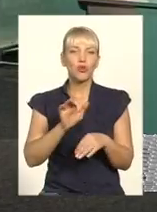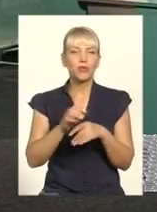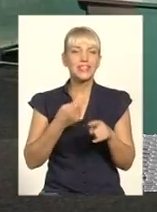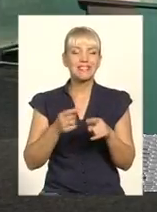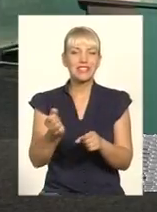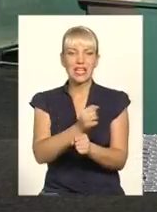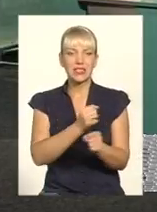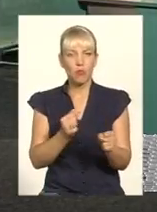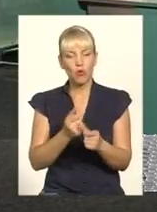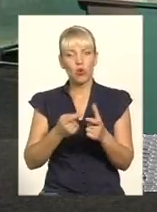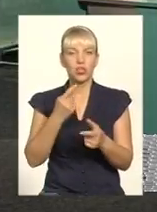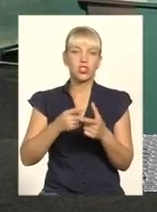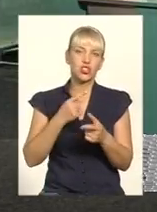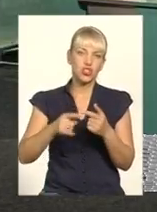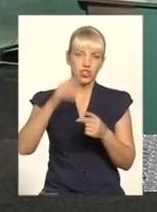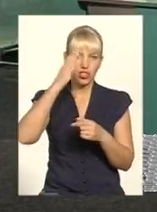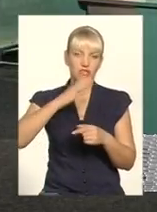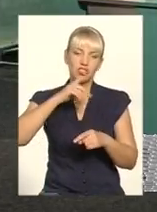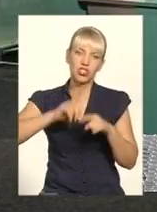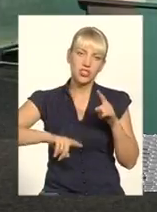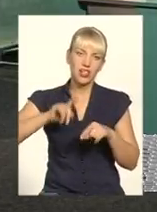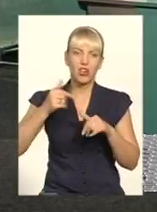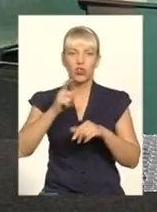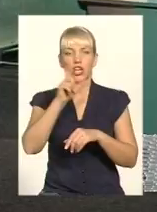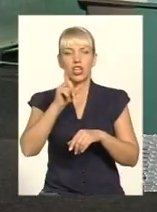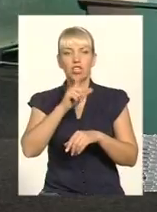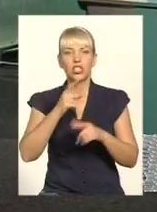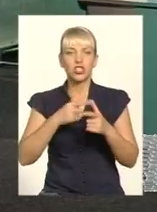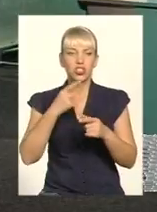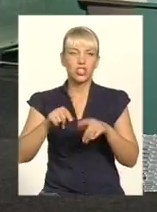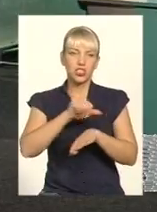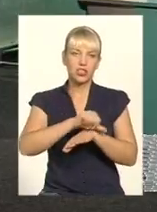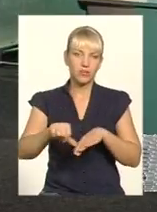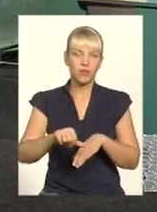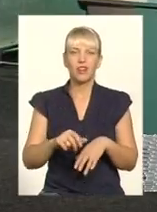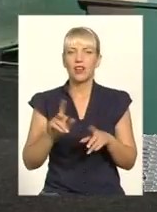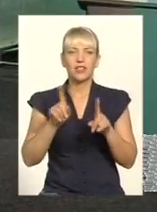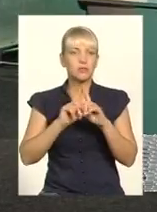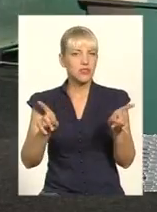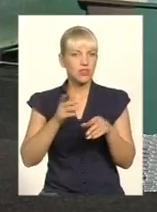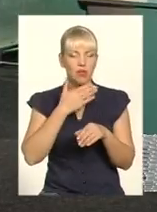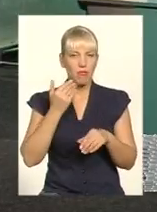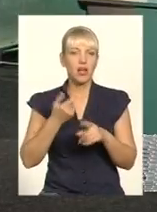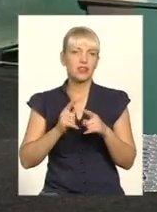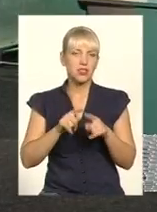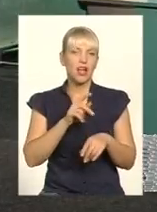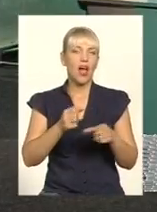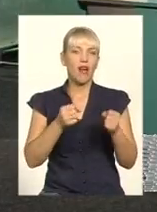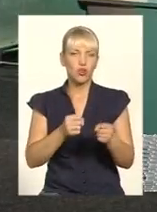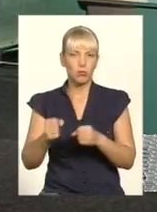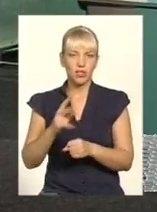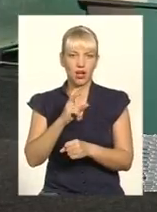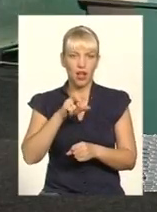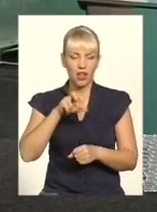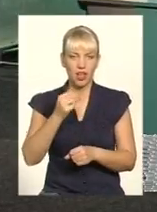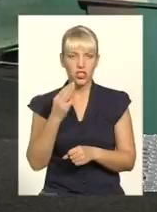скажімо так, окої специфічної зброї не українського виробництва немає? Автомат Калашниковий використовується як російською стороною, так і